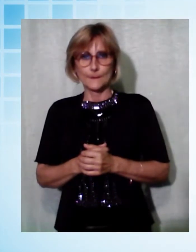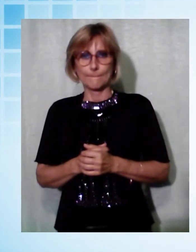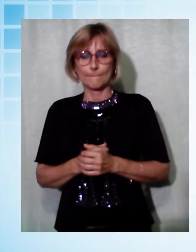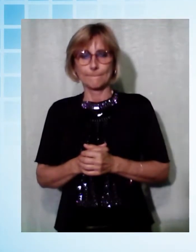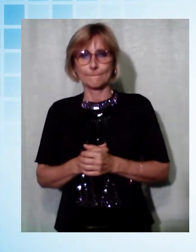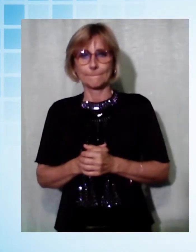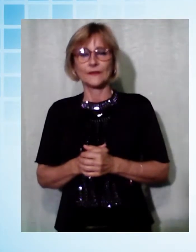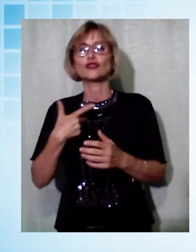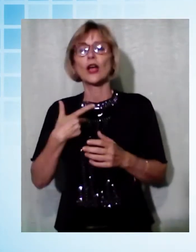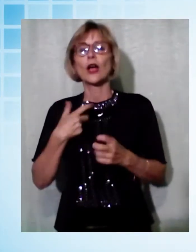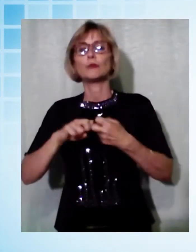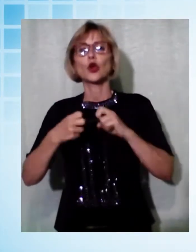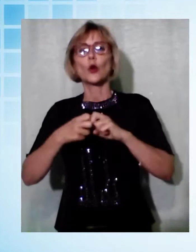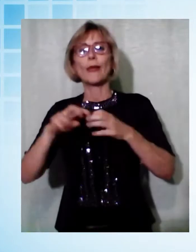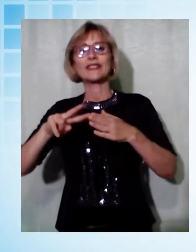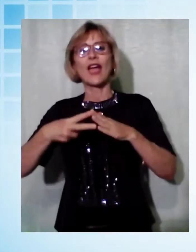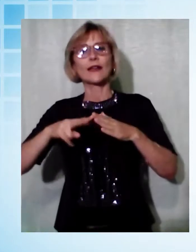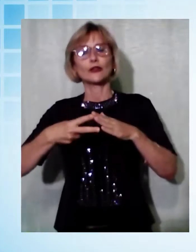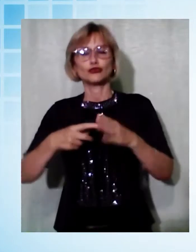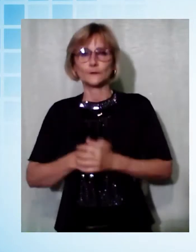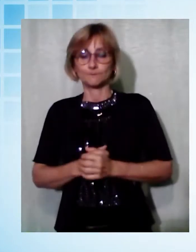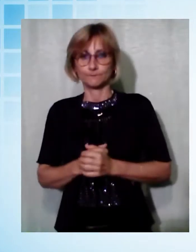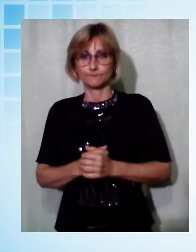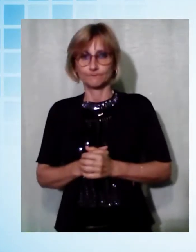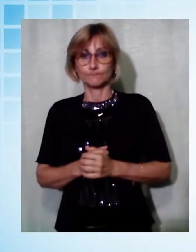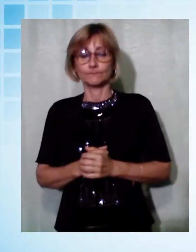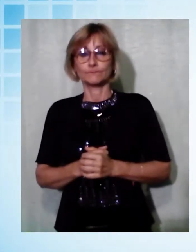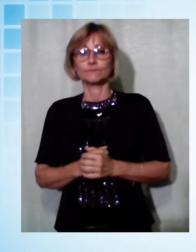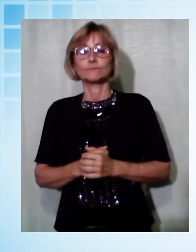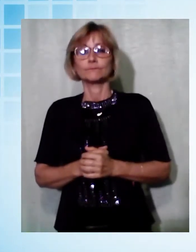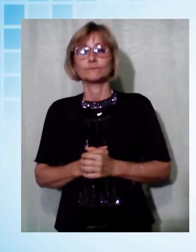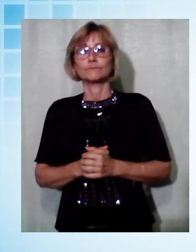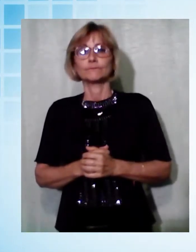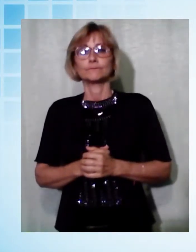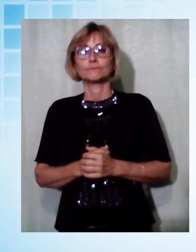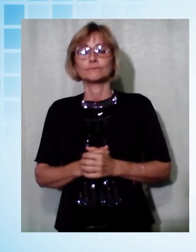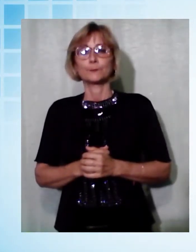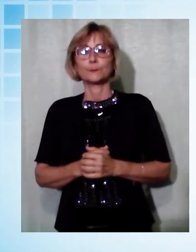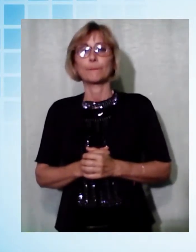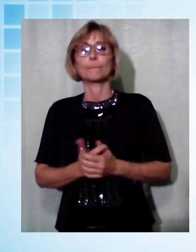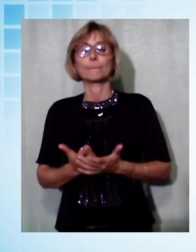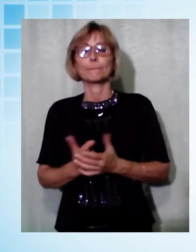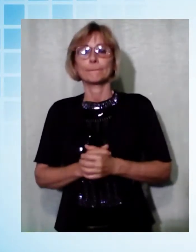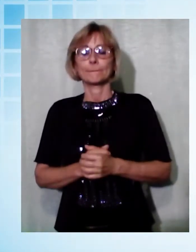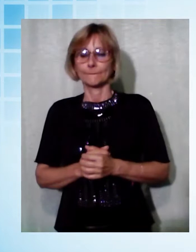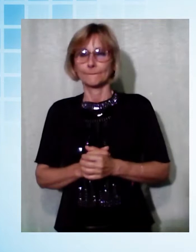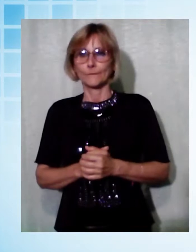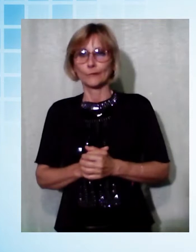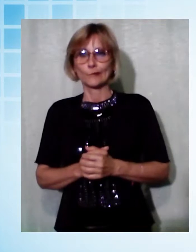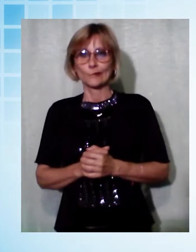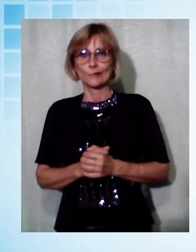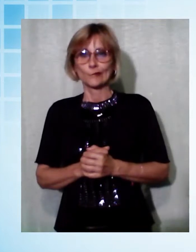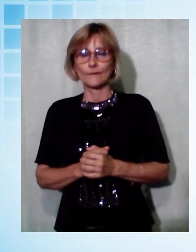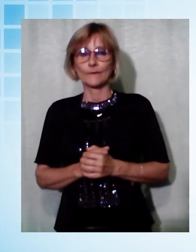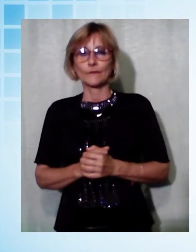di due classi. E se gli spazi non saranno sufficienti si ricorrerà alla didattica a distanza, una prospettiva che ha suscitato la protesta dei